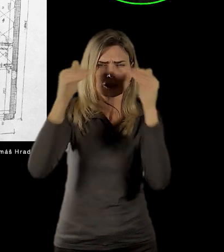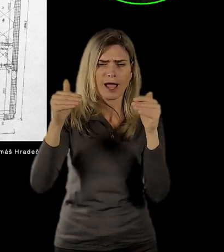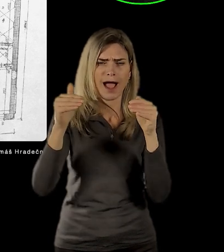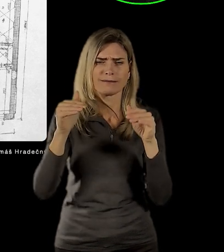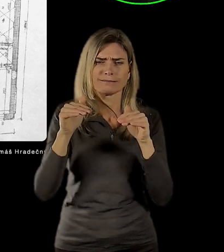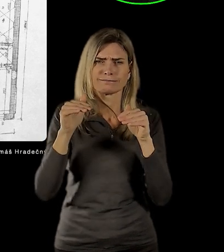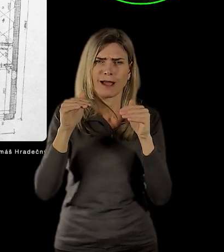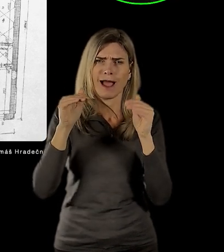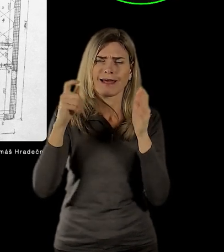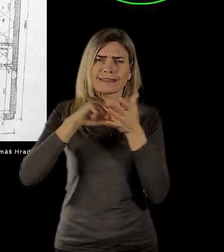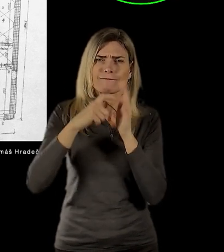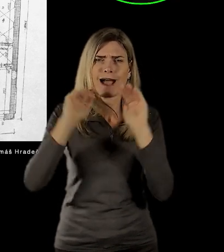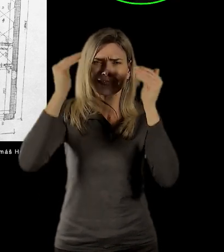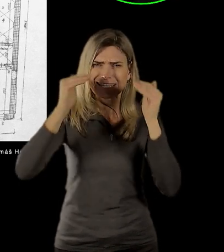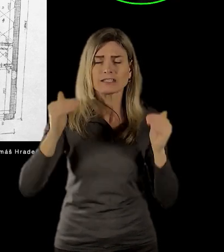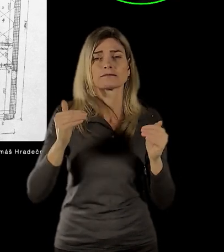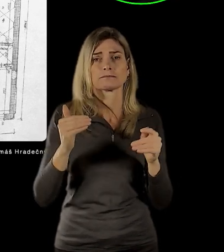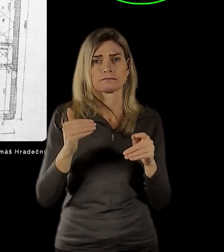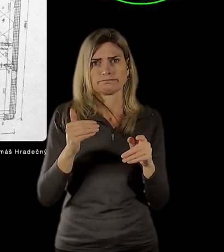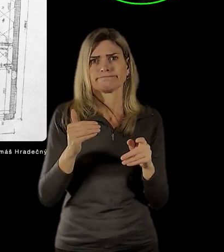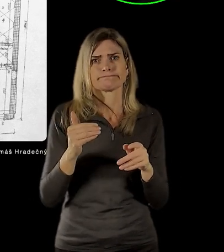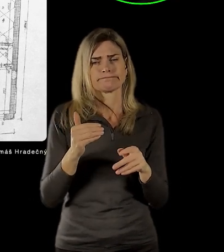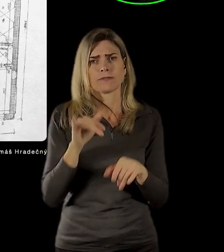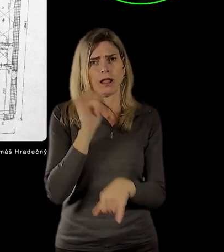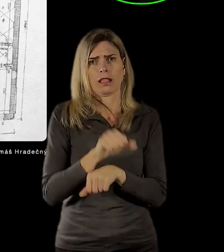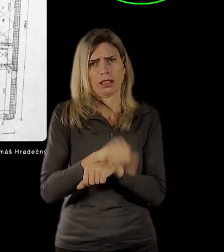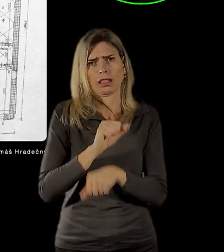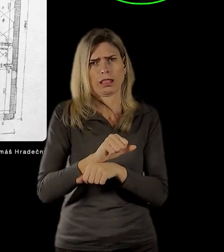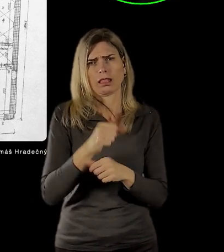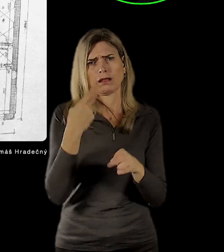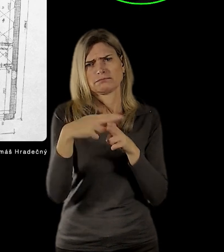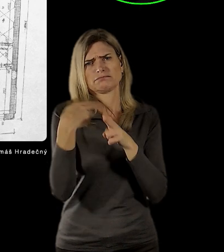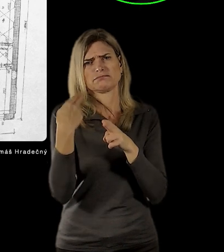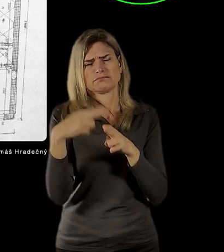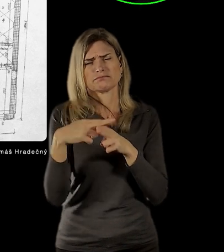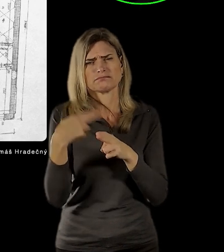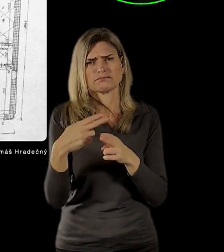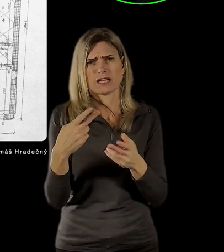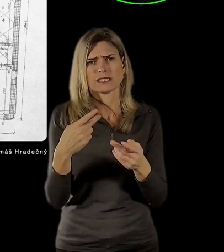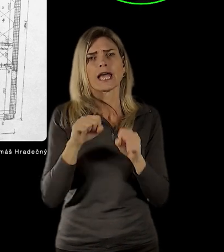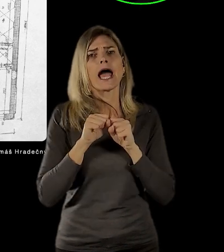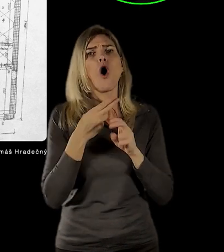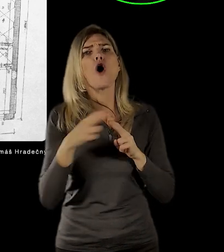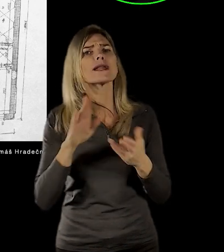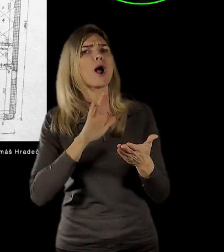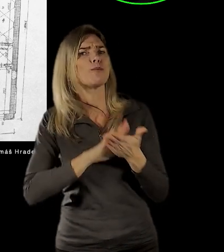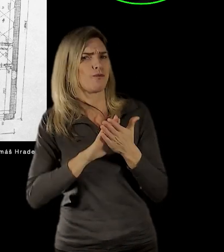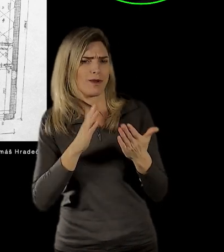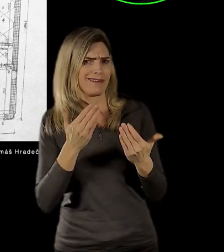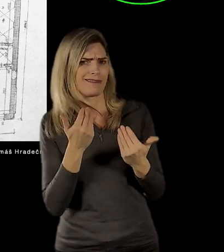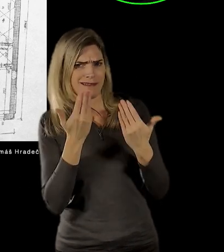docela na frak a výsledkem byl, výsledkem jsou